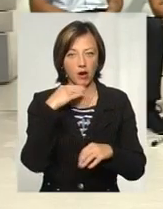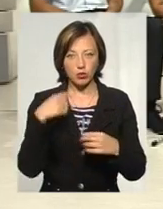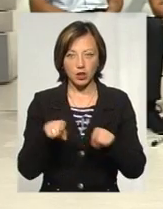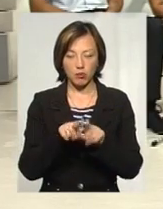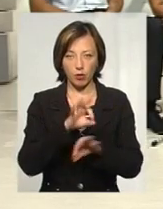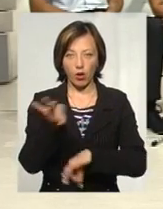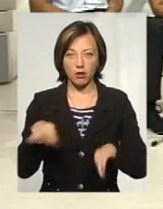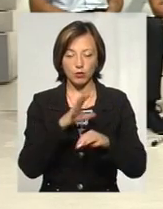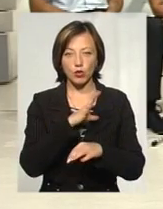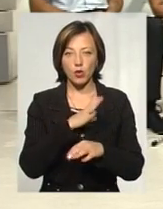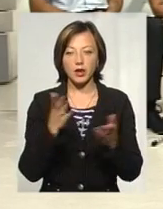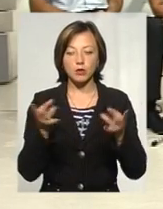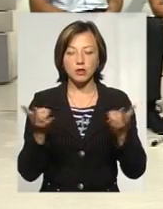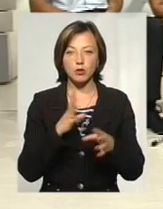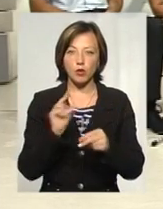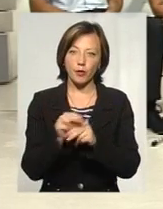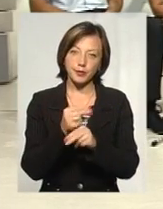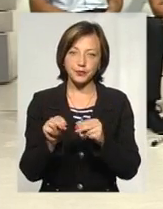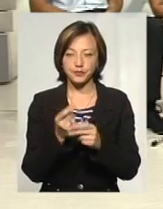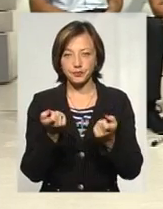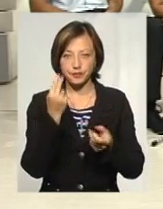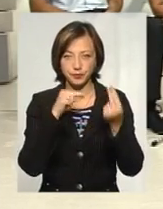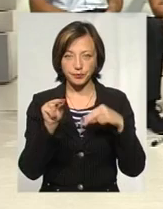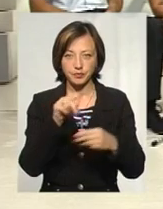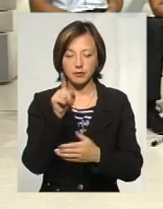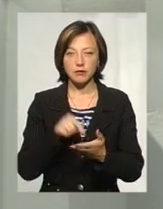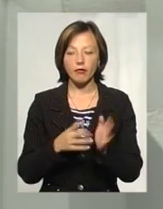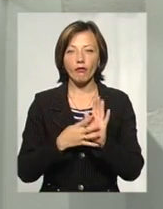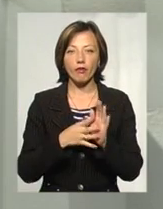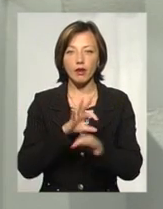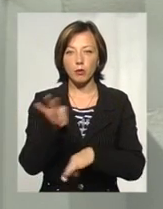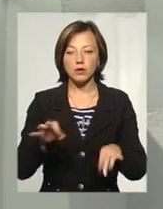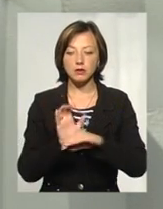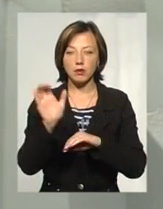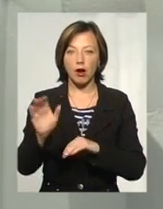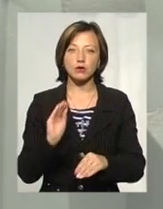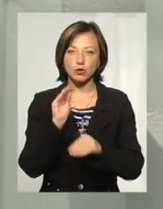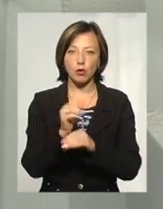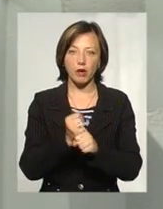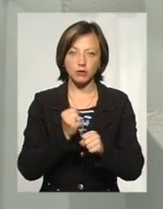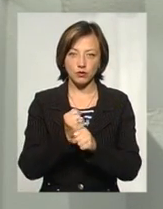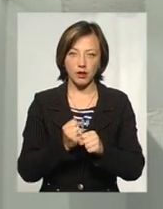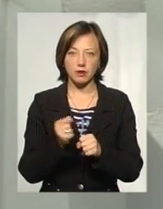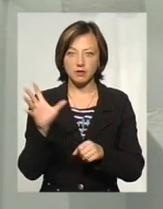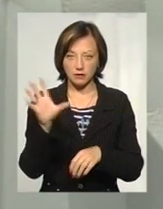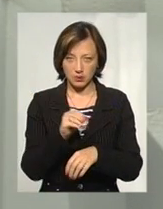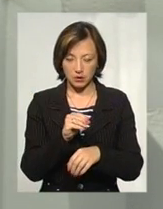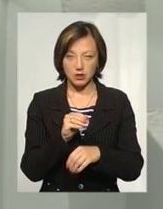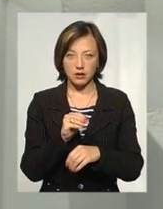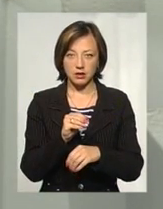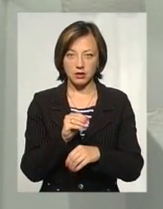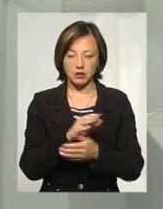проєктів було, які потрібно було там дещо вдосконалити? Дев'ять проєктів було направлено на допрацювання. І вони всі потім